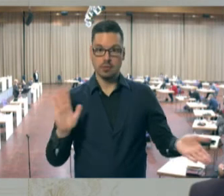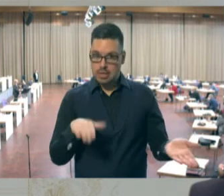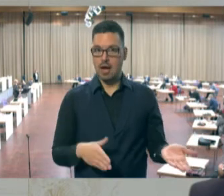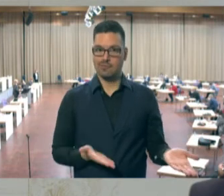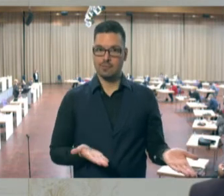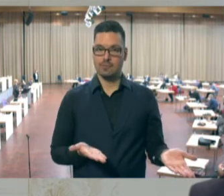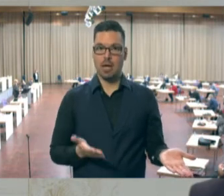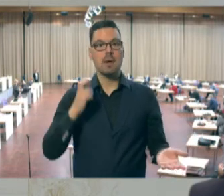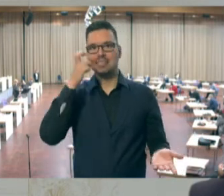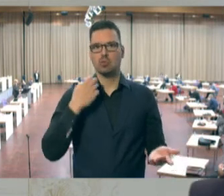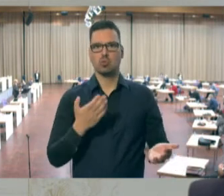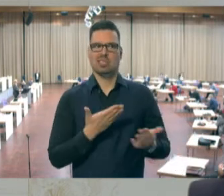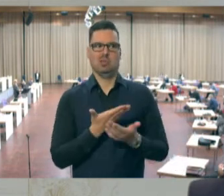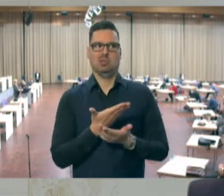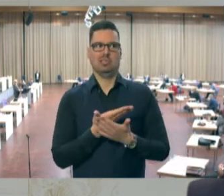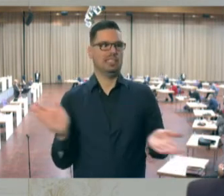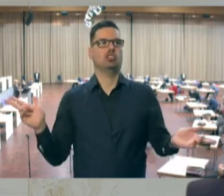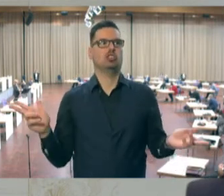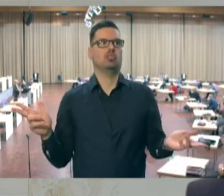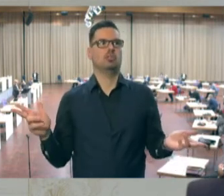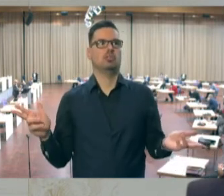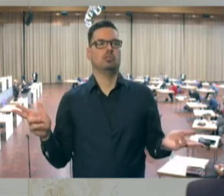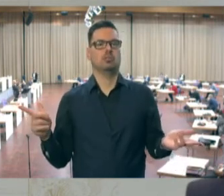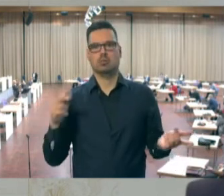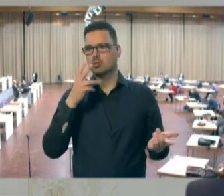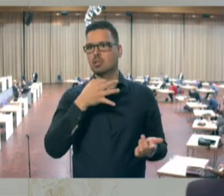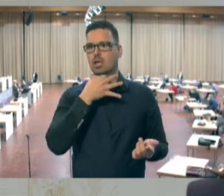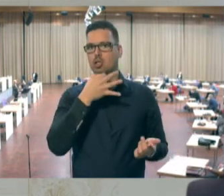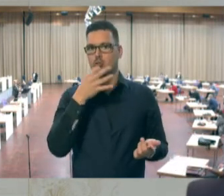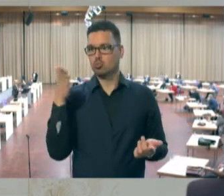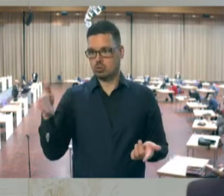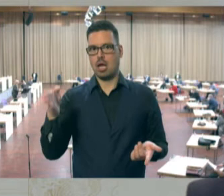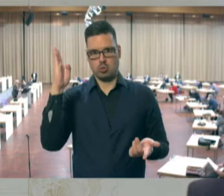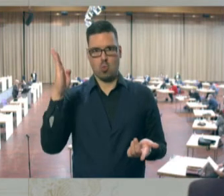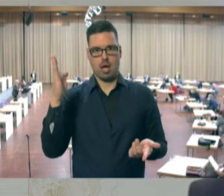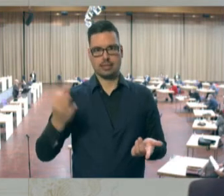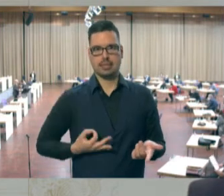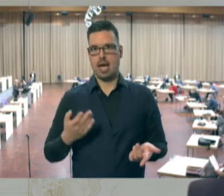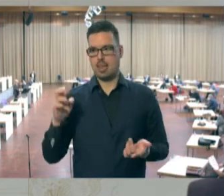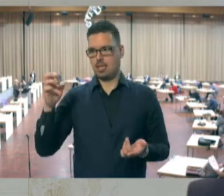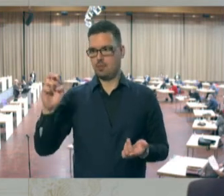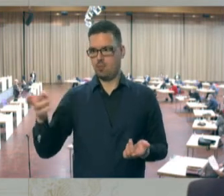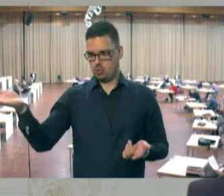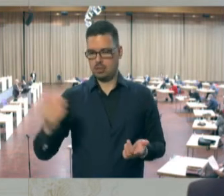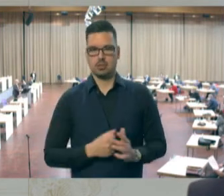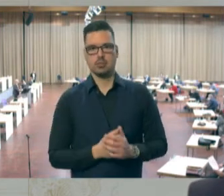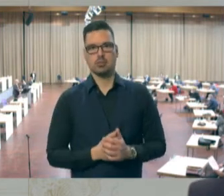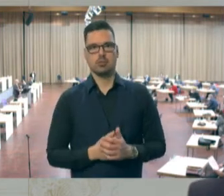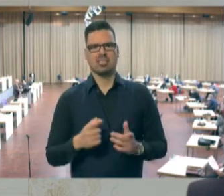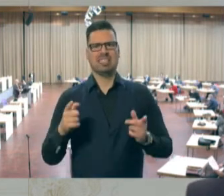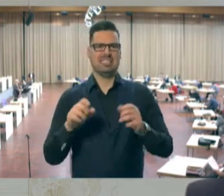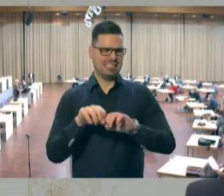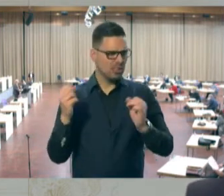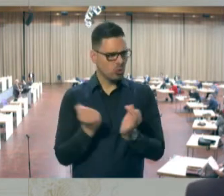Beispiel Saarlouis nicht. Und da sehe ich gerade den Herrn Jung, der ist ja da außen im nördlichen Saarland. Und dann haben wir eine groteske